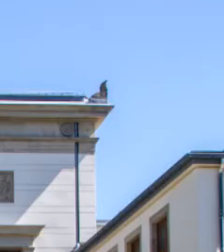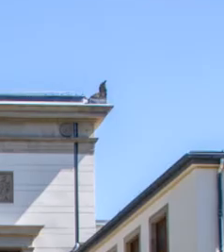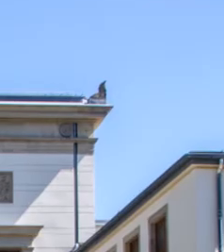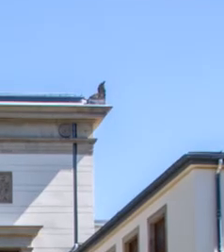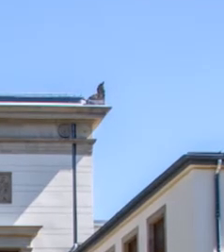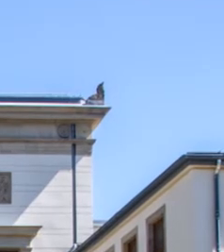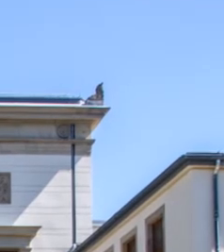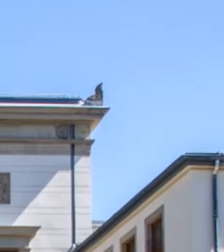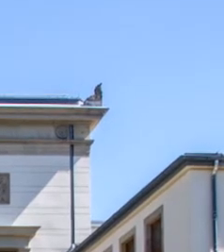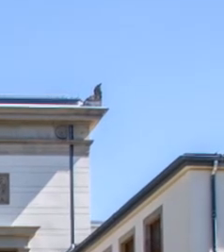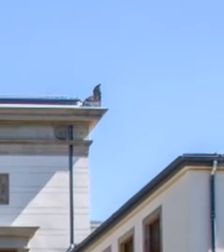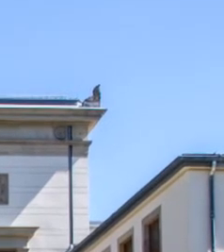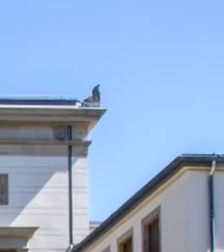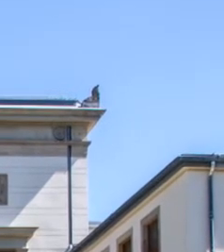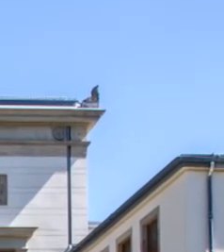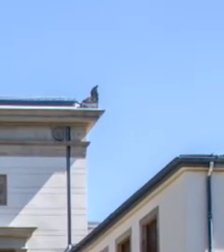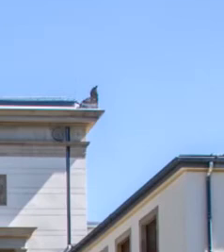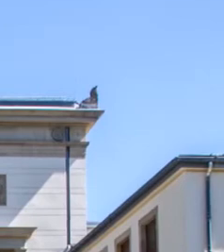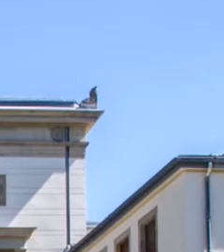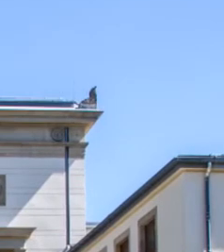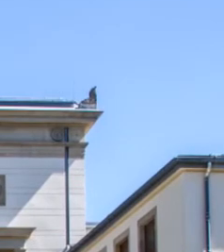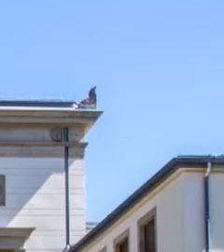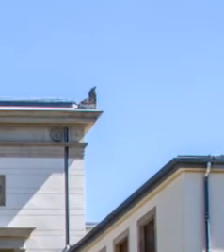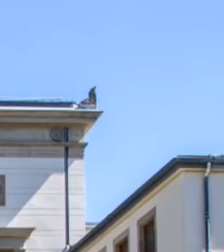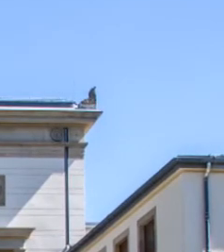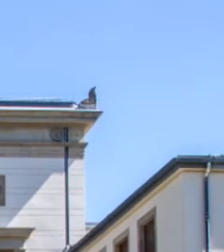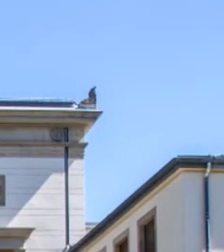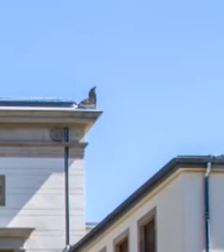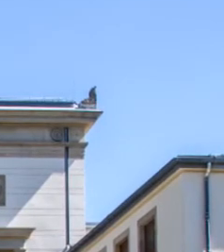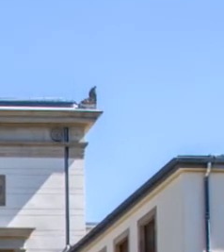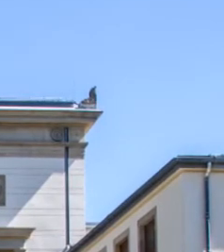Dankeschön. Dankeschön. Dankeschön. Dankeschön. Dankeschön.